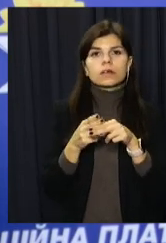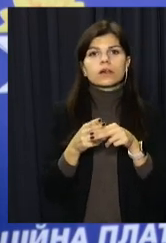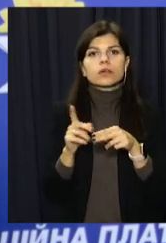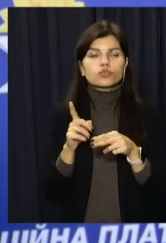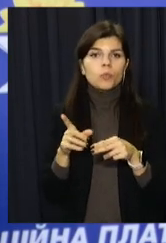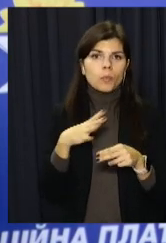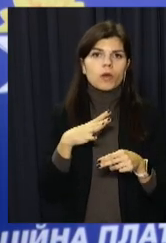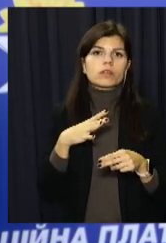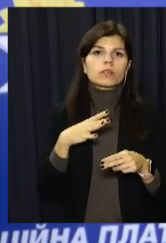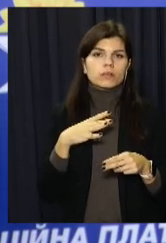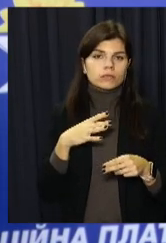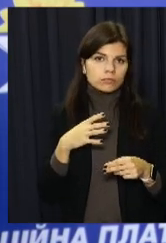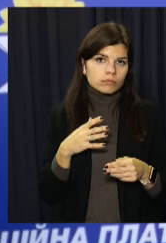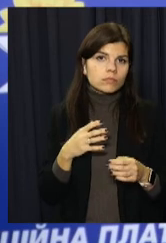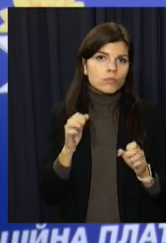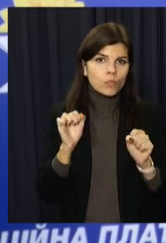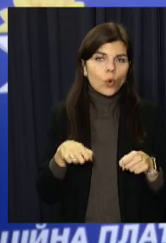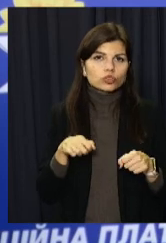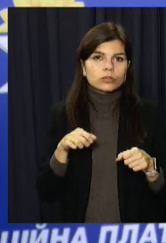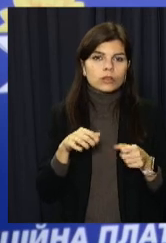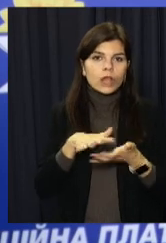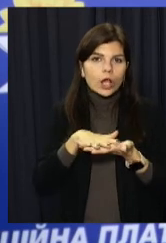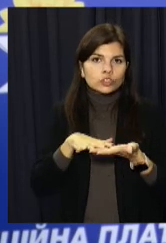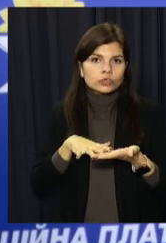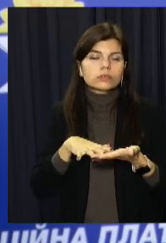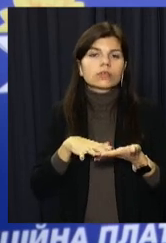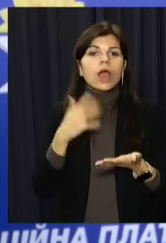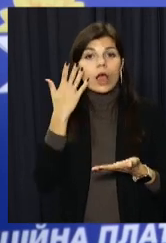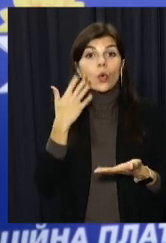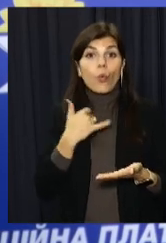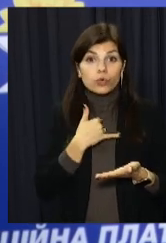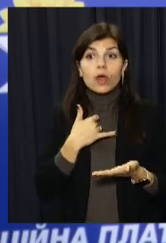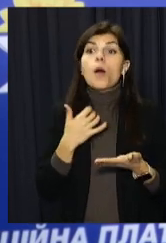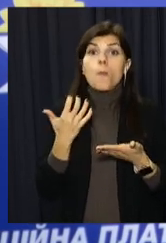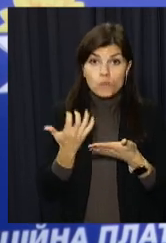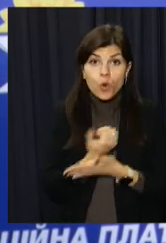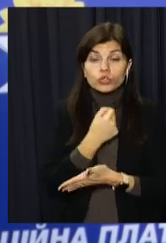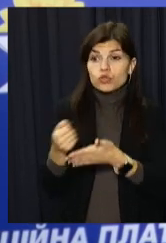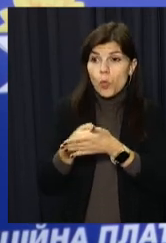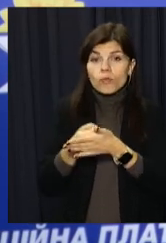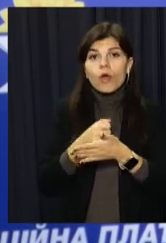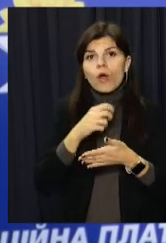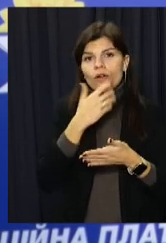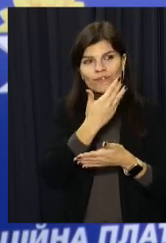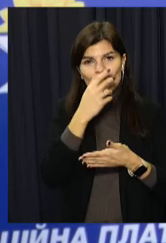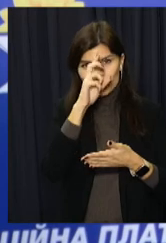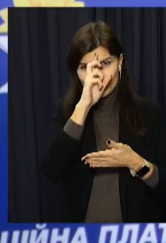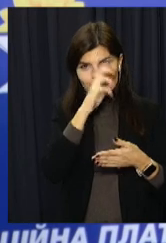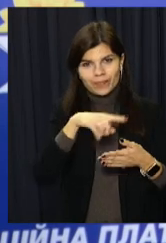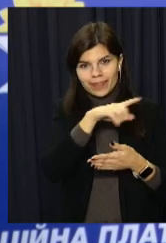пригодне к функціонуванню, коли в нас виходить добитися від міської власті, щоб